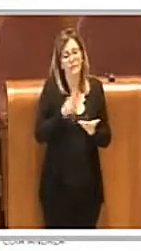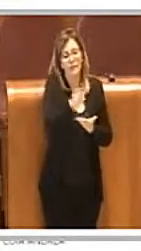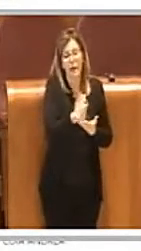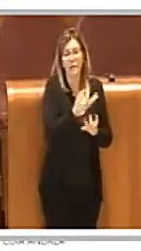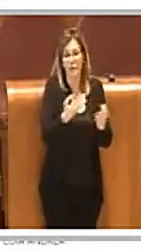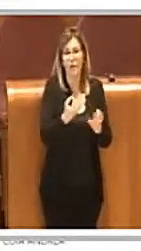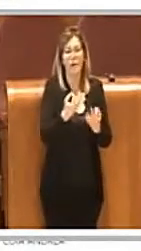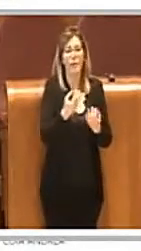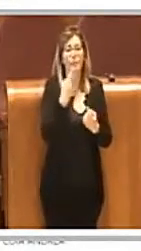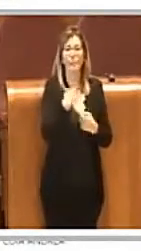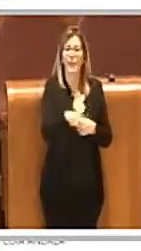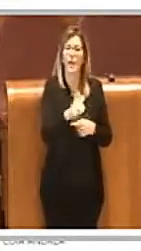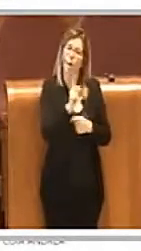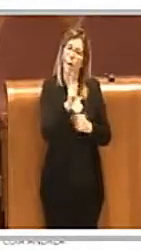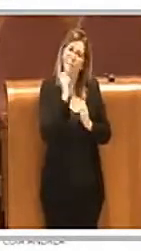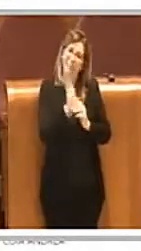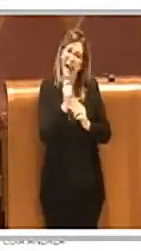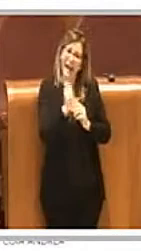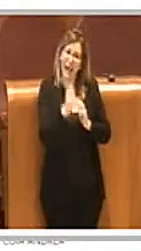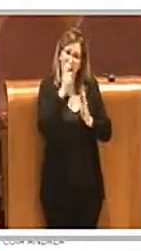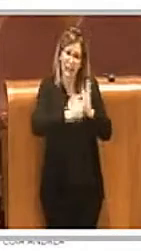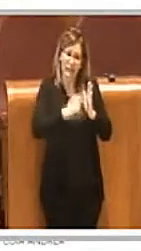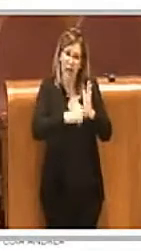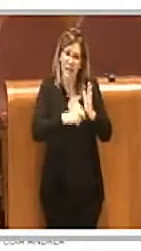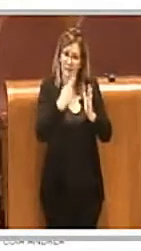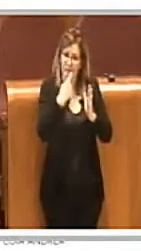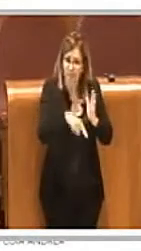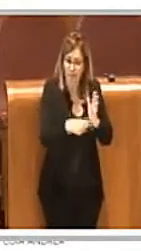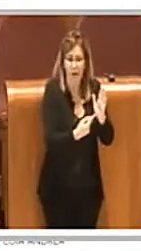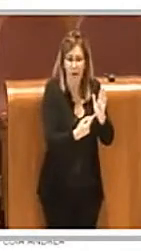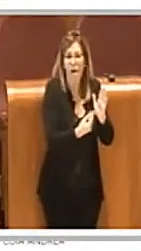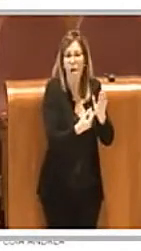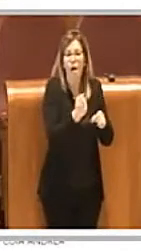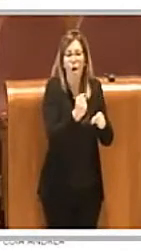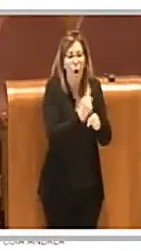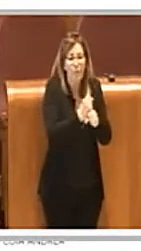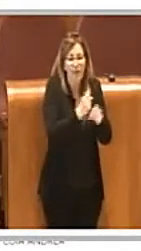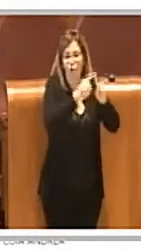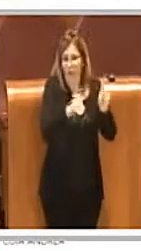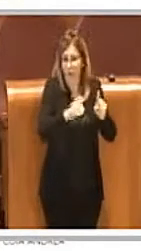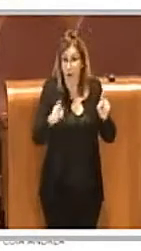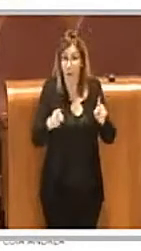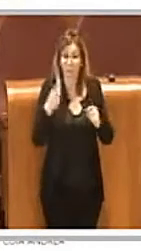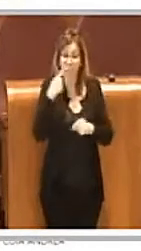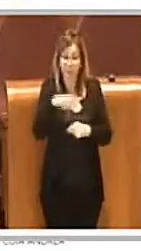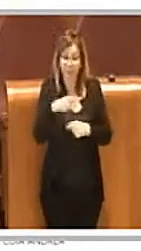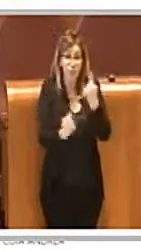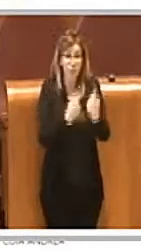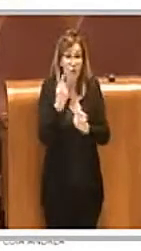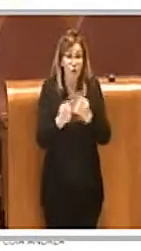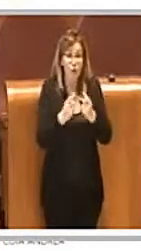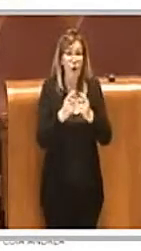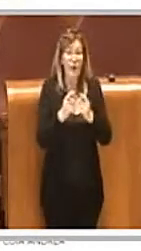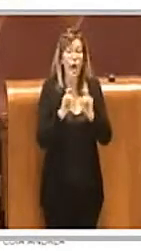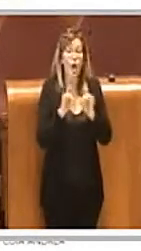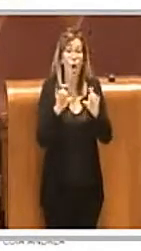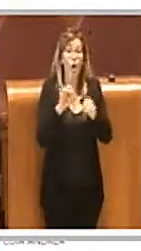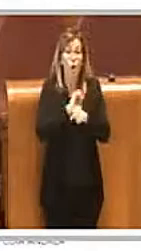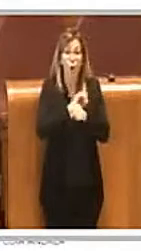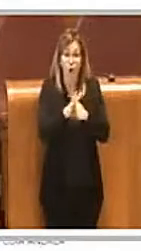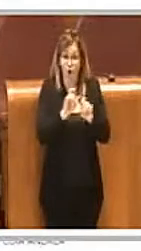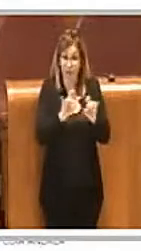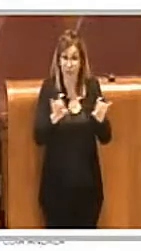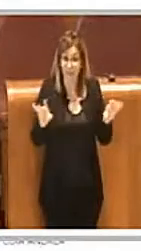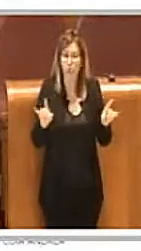di non pagamento delle tasse per questi operatori. E per la questione con Ora Minus si sta andando nella stessa direzione,